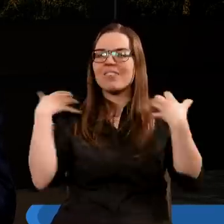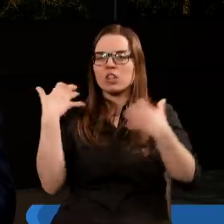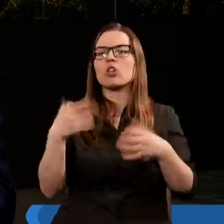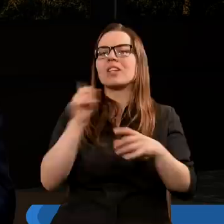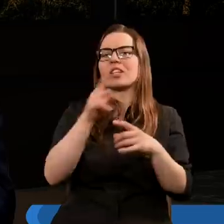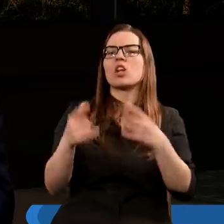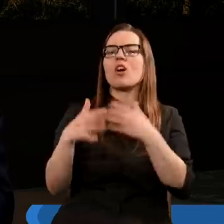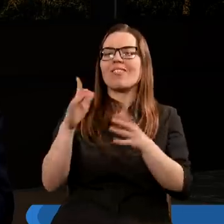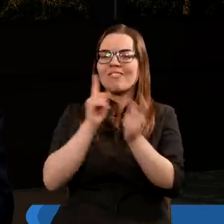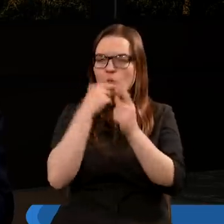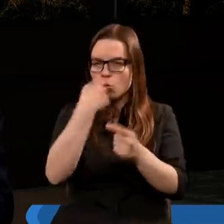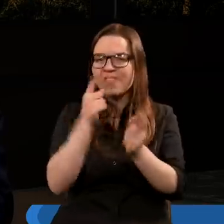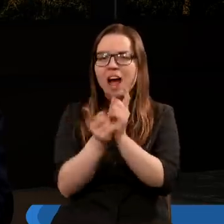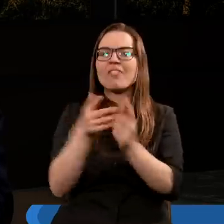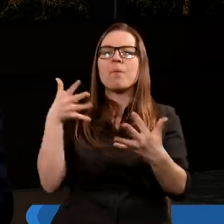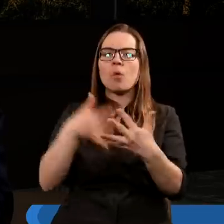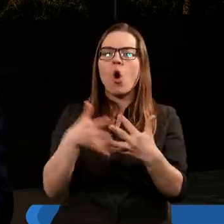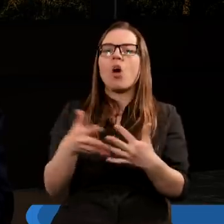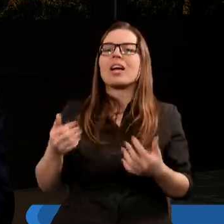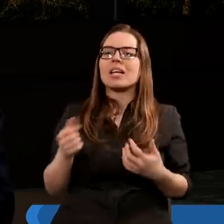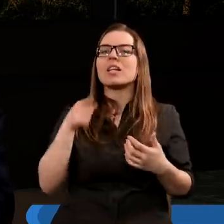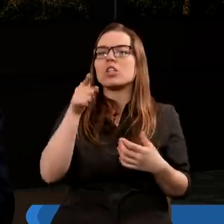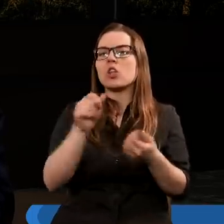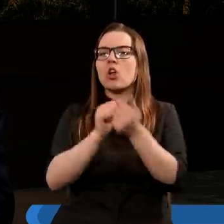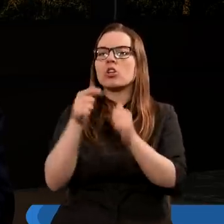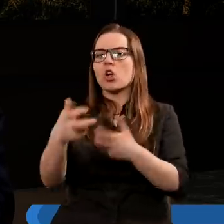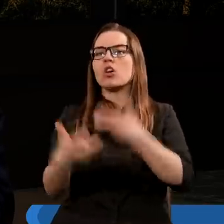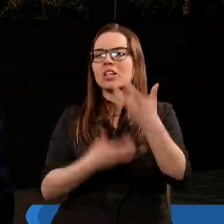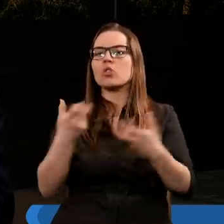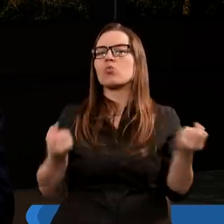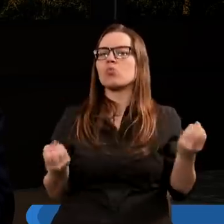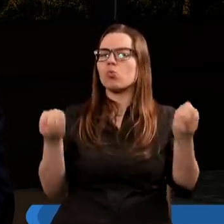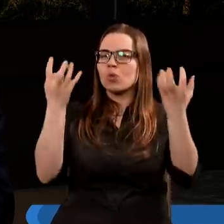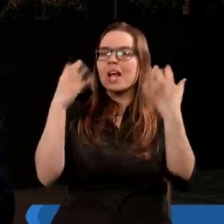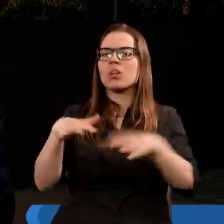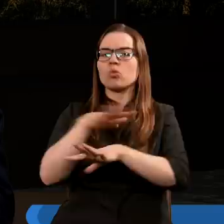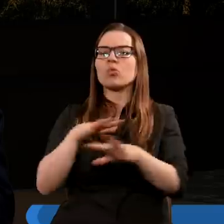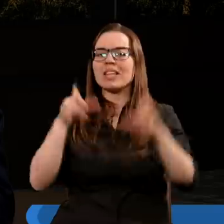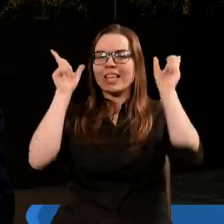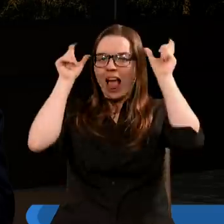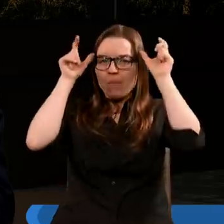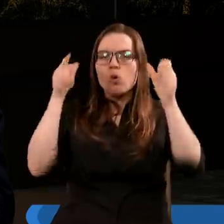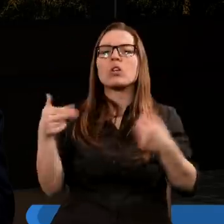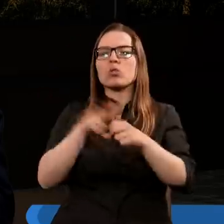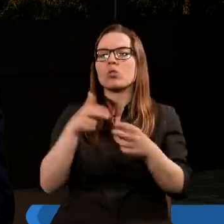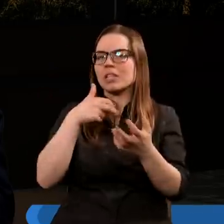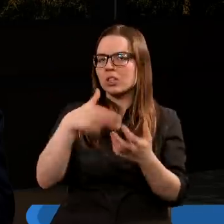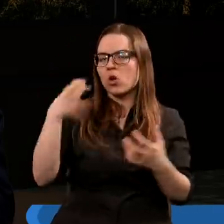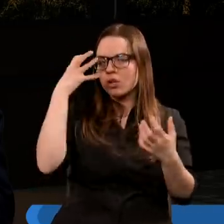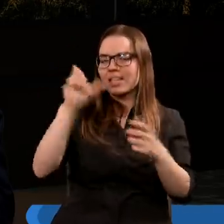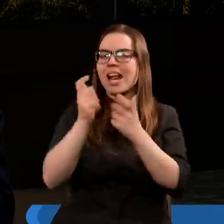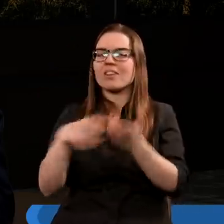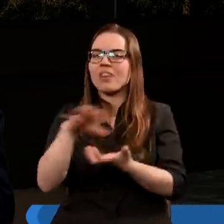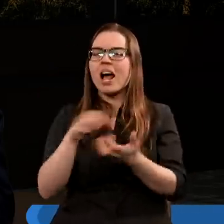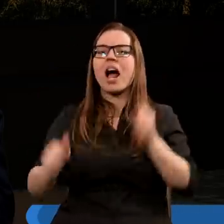ust fałszywego proroka. A są to czyniące cuda duchy demonów, które idą do królów całego